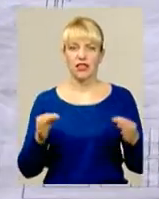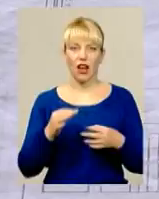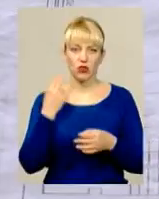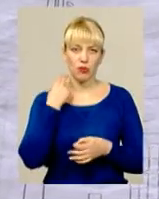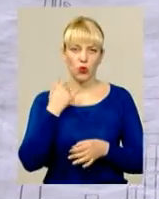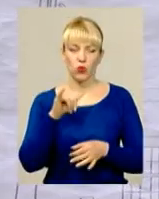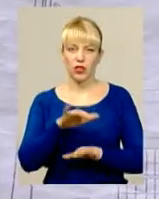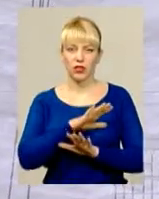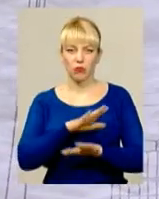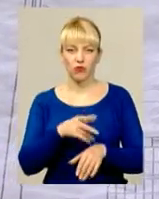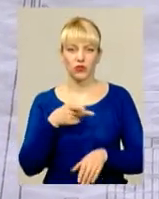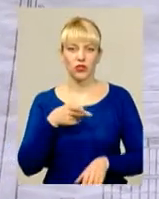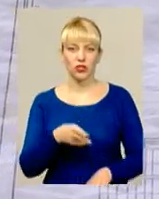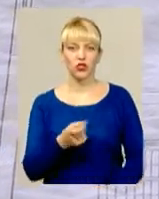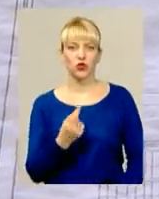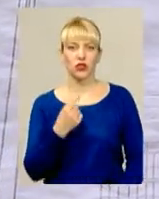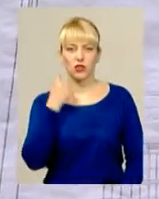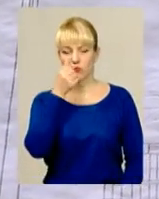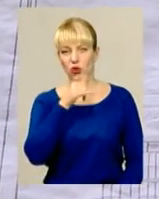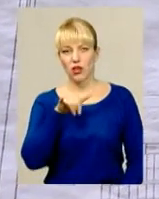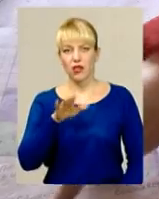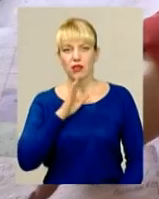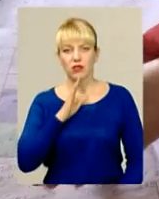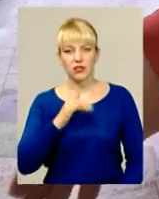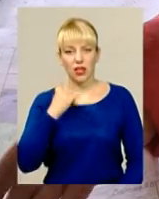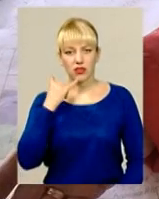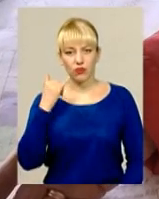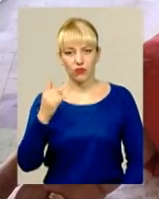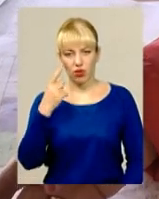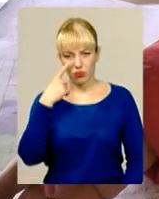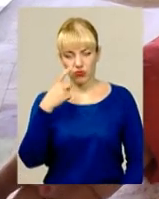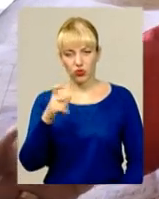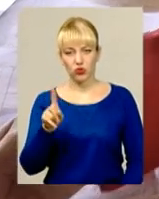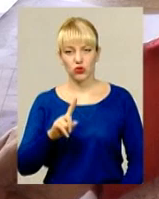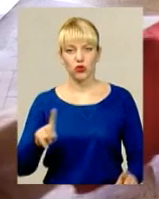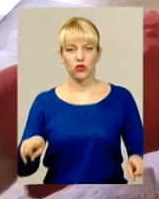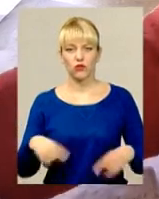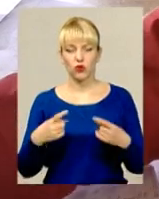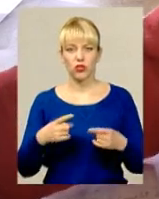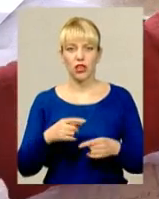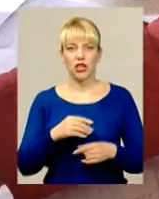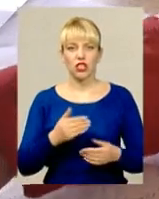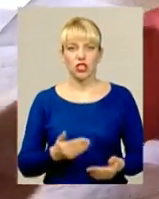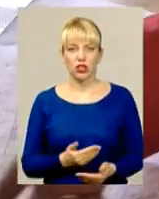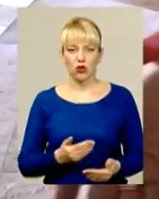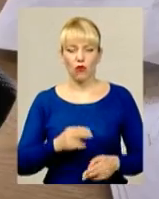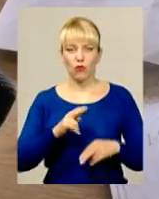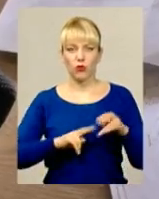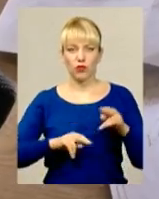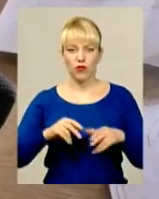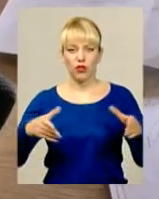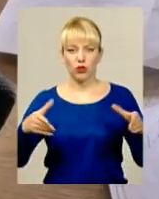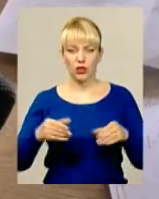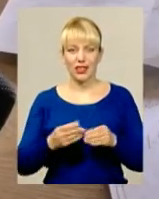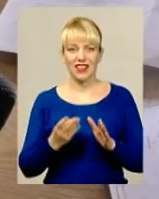мала. А в 2011 році їй зателефонували та повідомили – створюється житлово-будівельний кооператив інвесторів цього ж